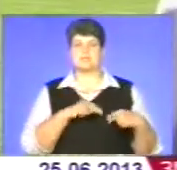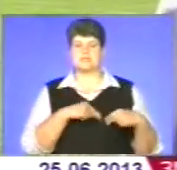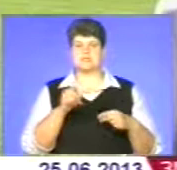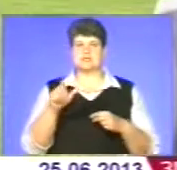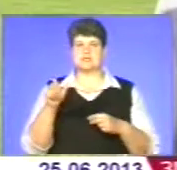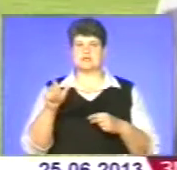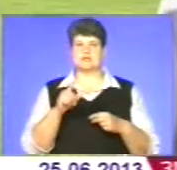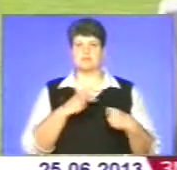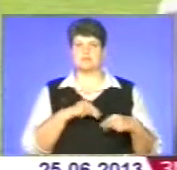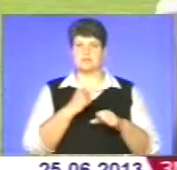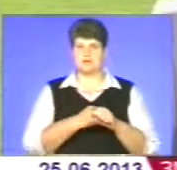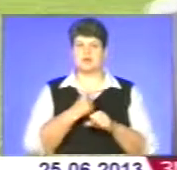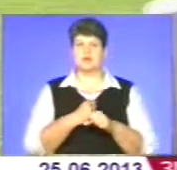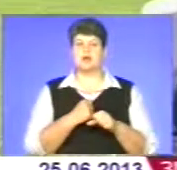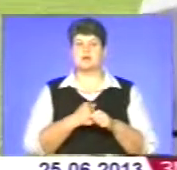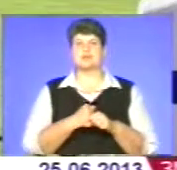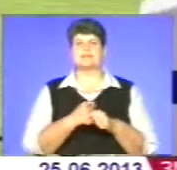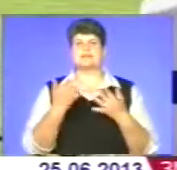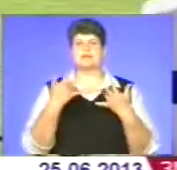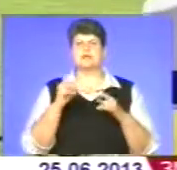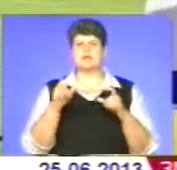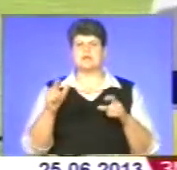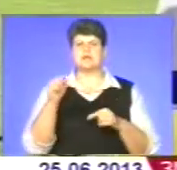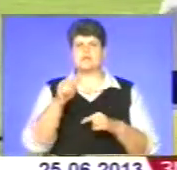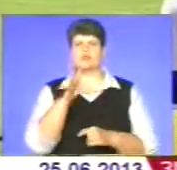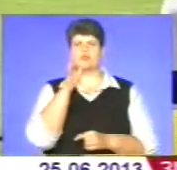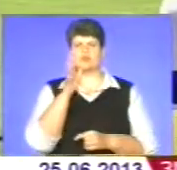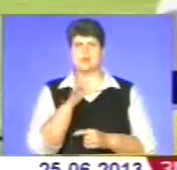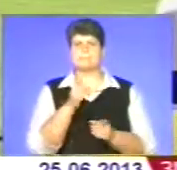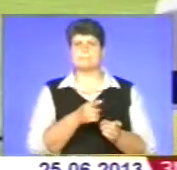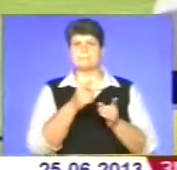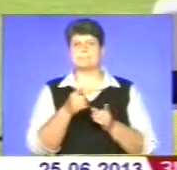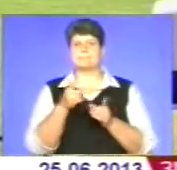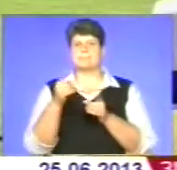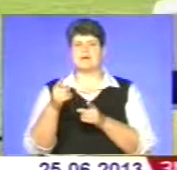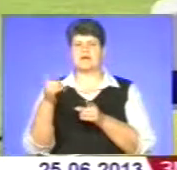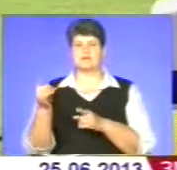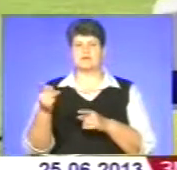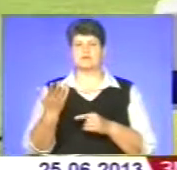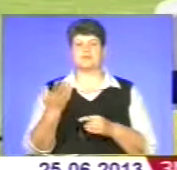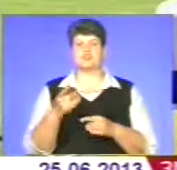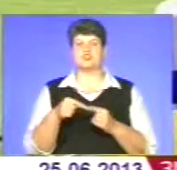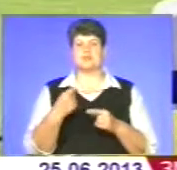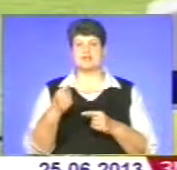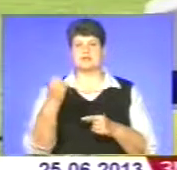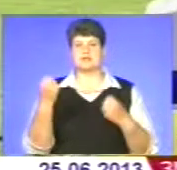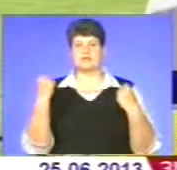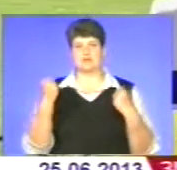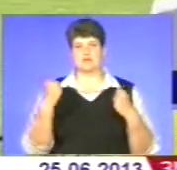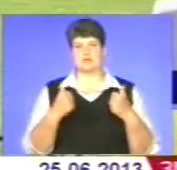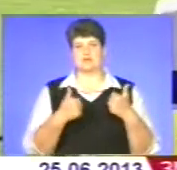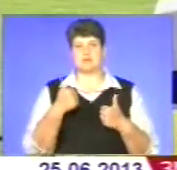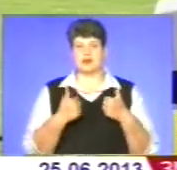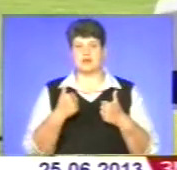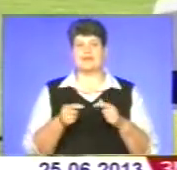розпочали, скільки вже людей із того періоду часу перейшло через те горнило наших спортивних змагань.